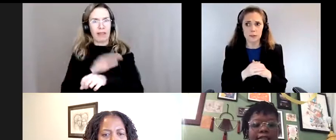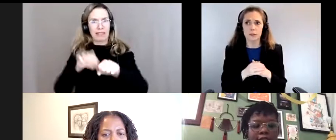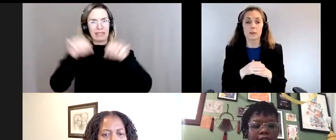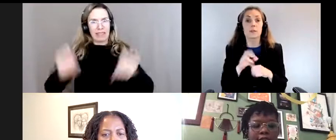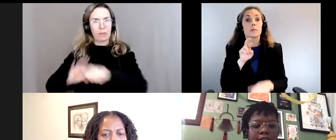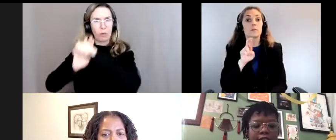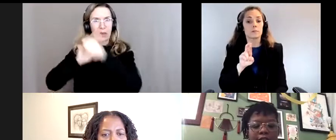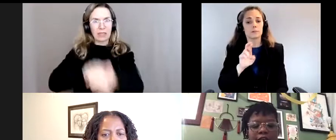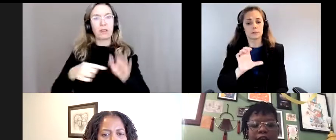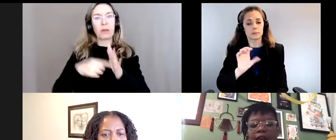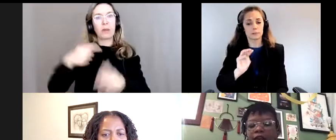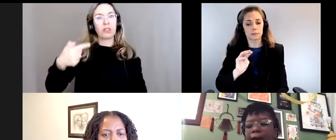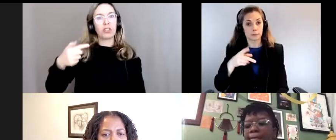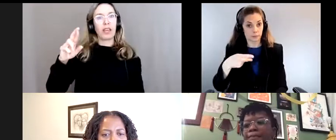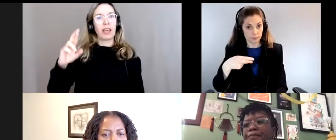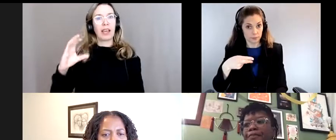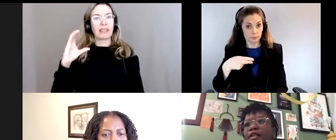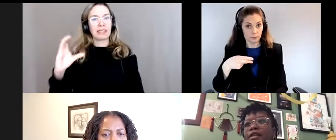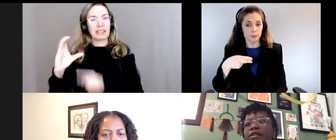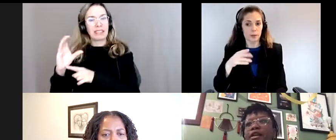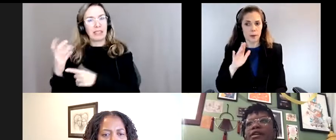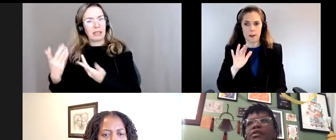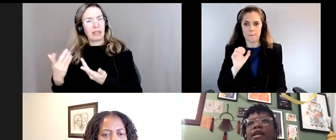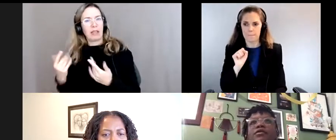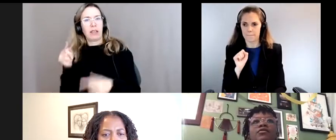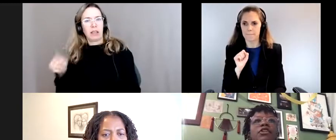comment est-ce que la GRC a investi